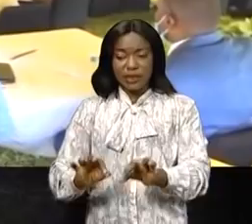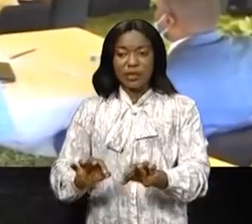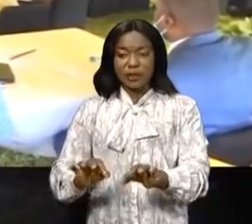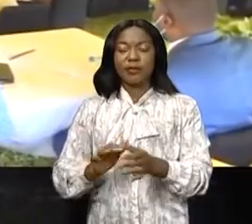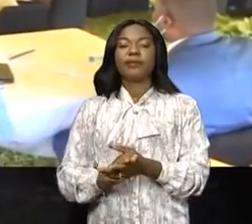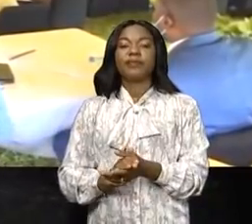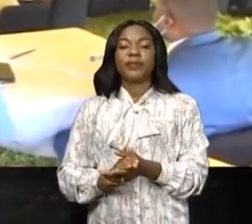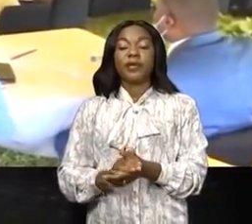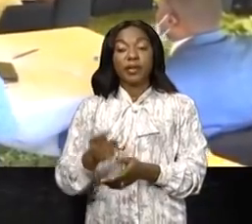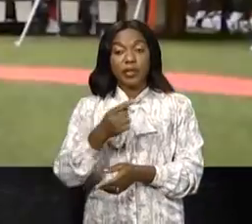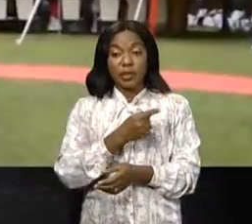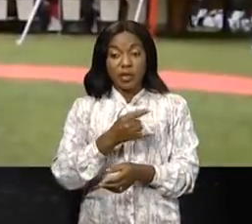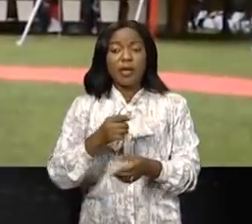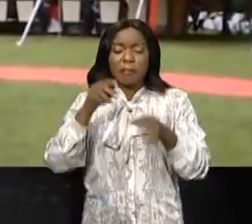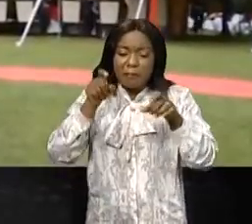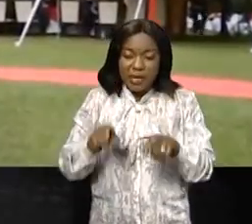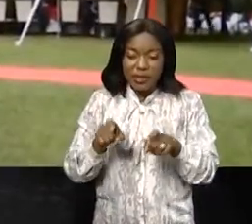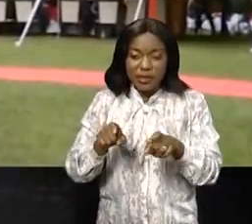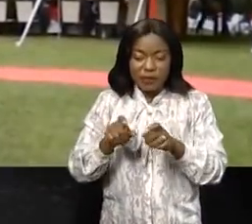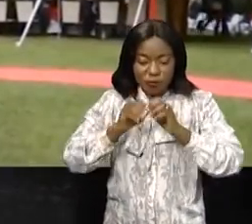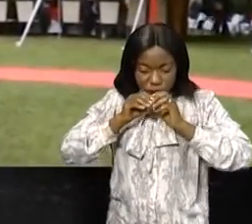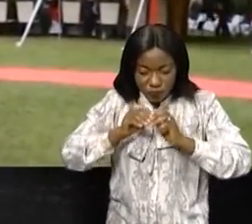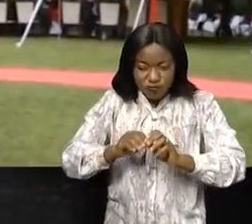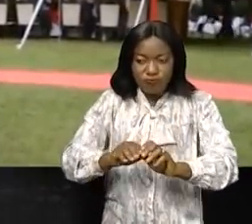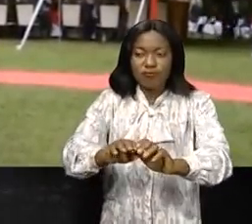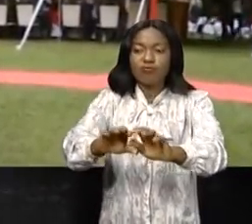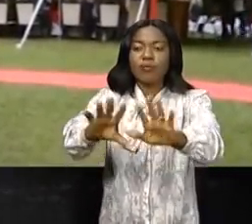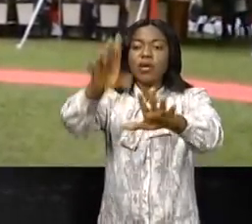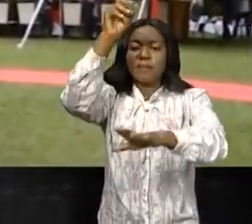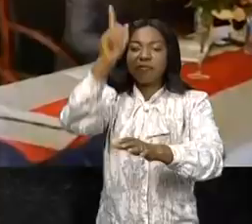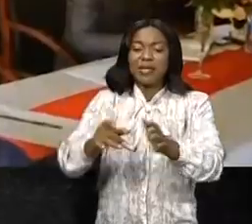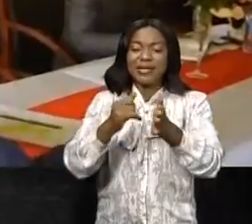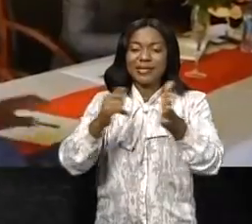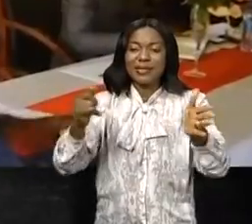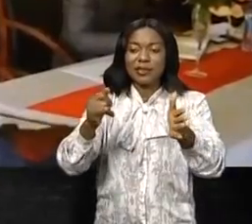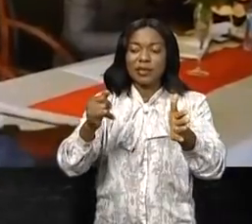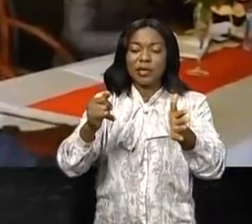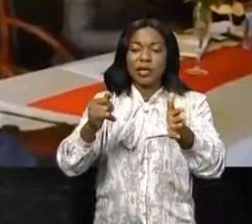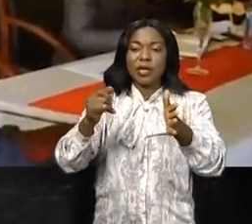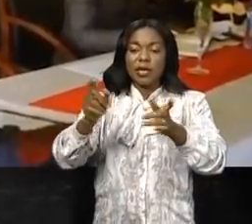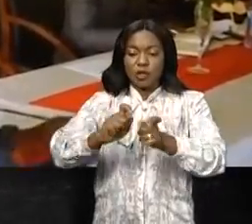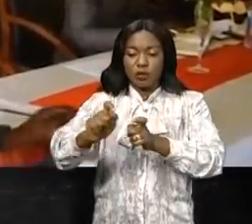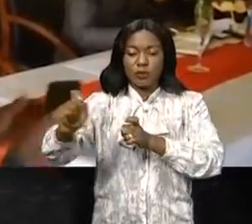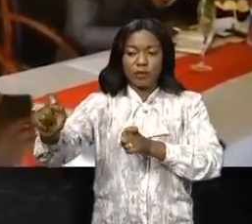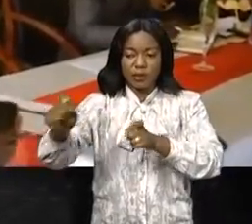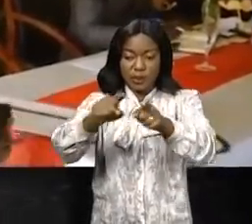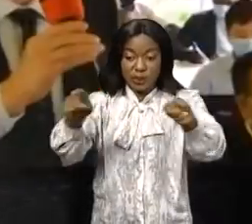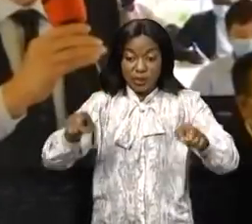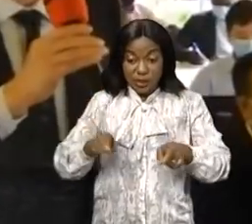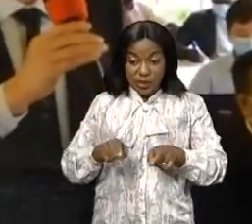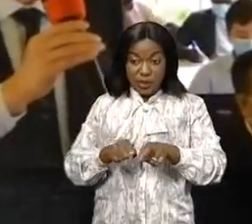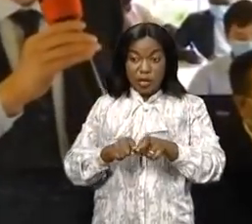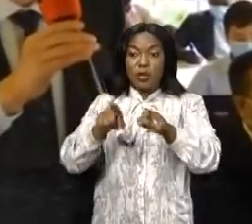minière de TFM, qui s'étend sur 1 600 km², est victime d'incursions récurrentes des exploitants mini